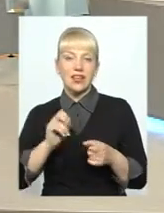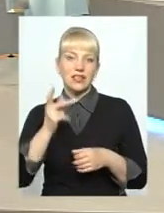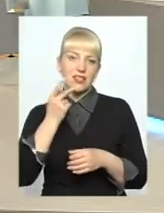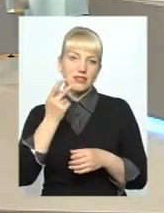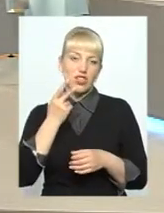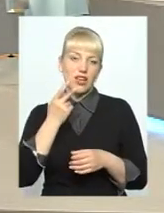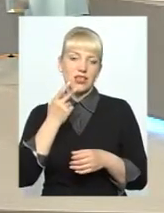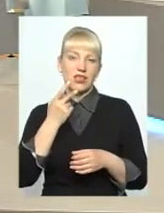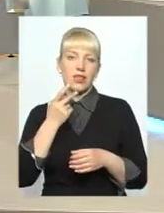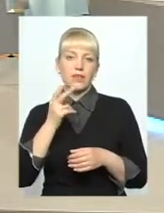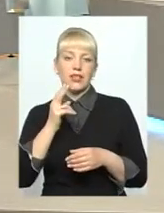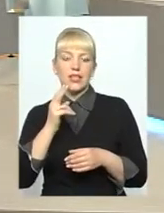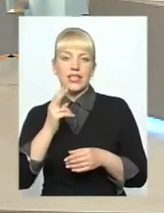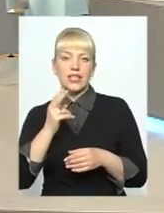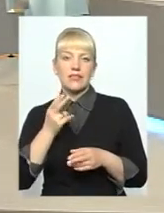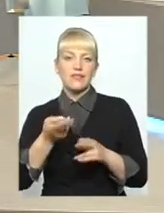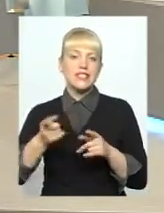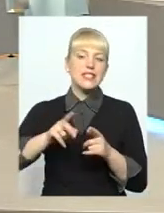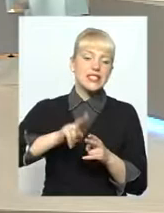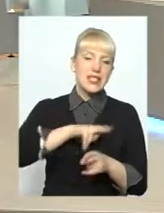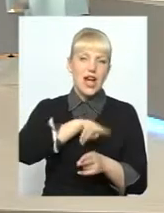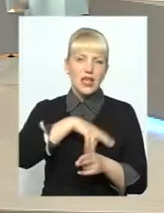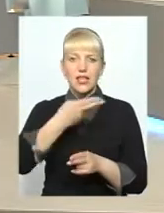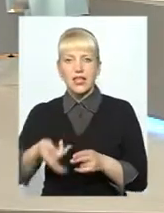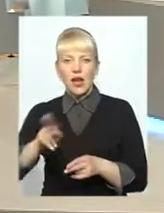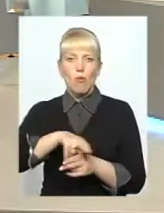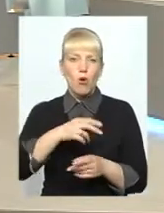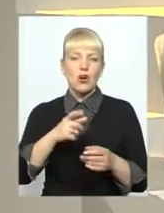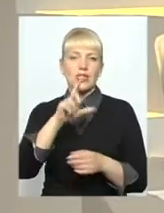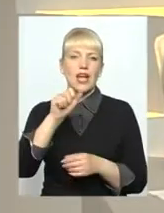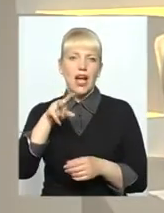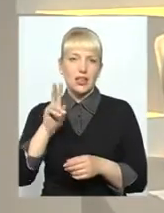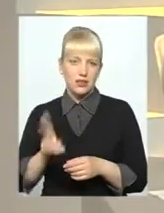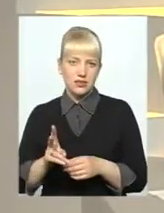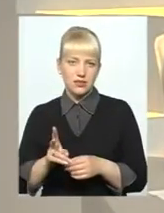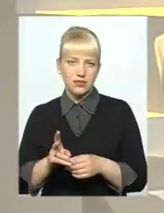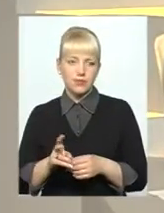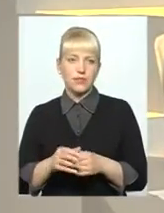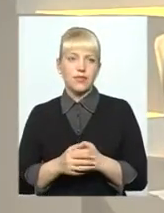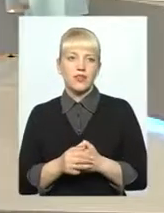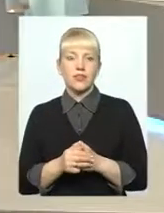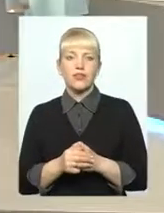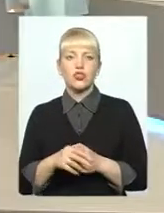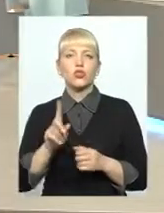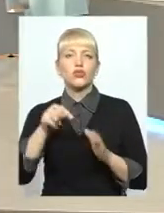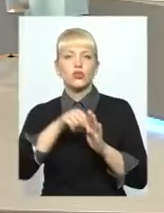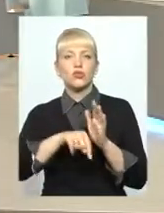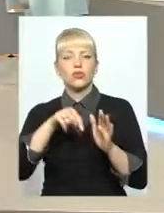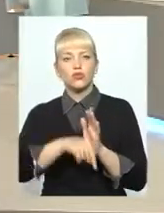взаємозаліки підприємства з іншими, скажімо, постачальниками? Щодо кисається